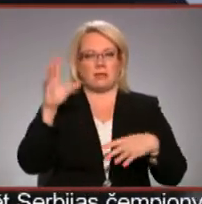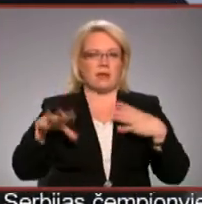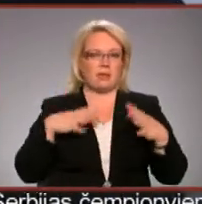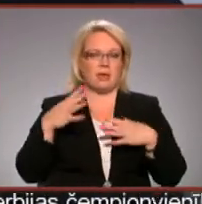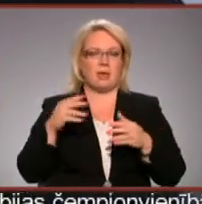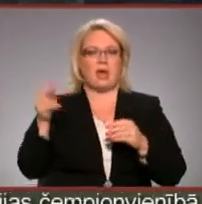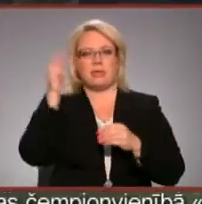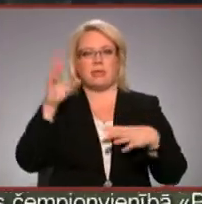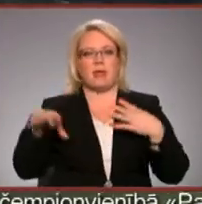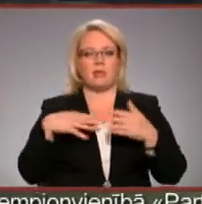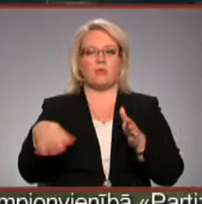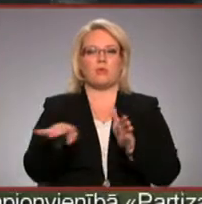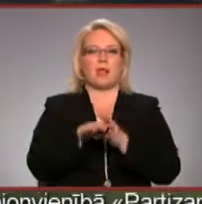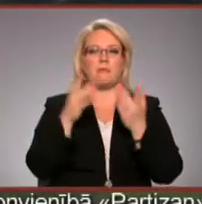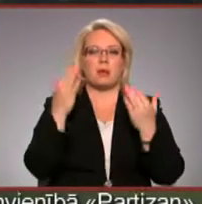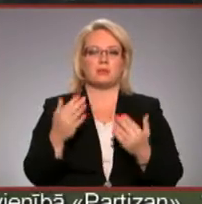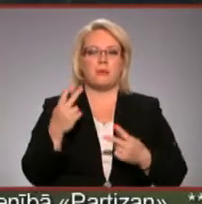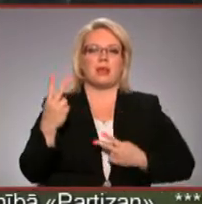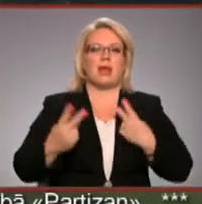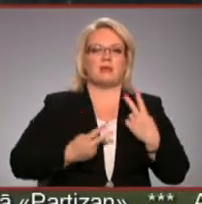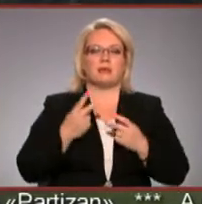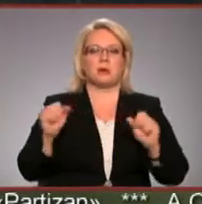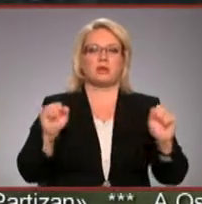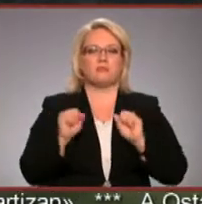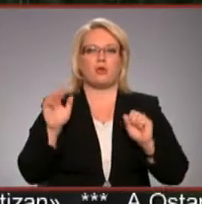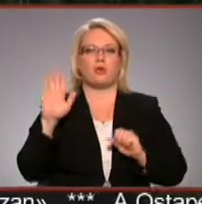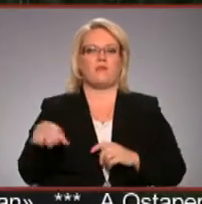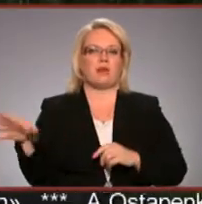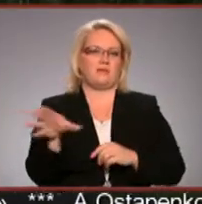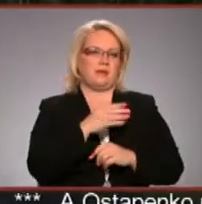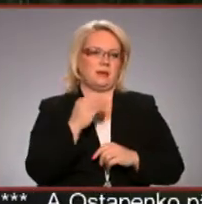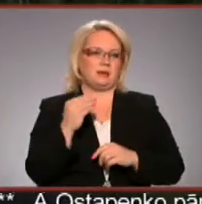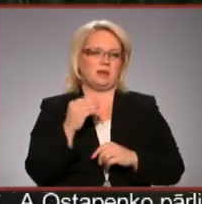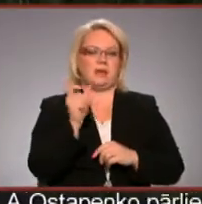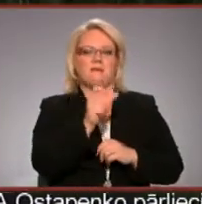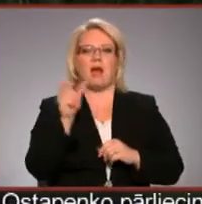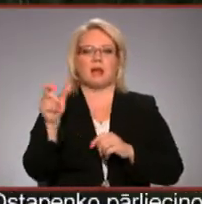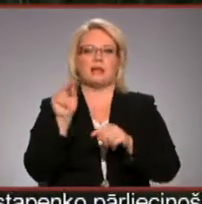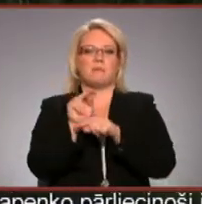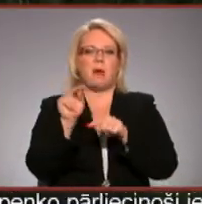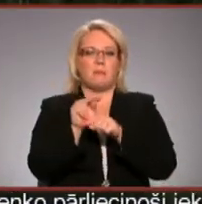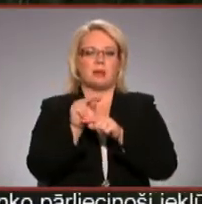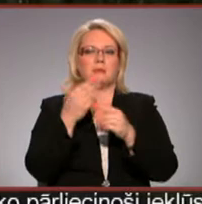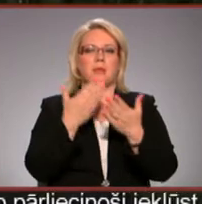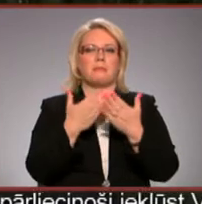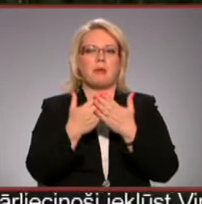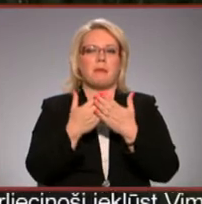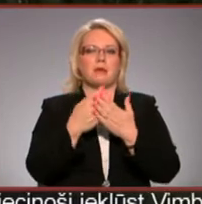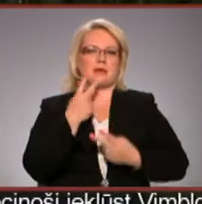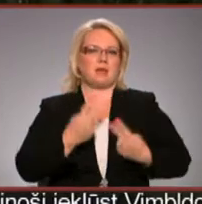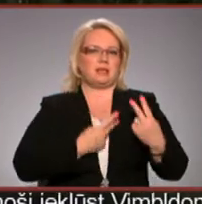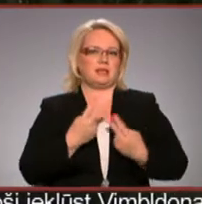Treniņu un dalīju pasākumā varētu kalpot par iedvesmu, ka sportot var visi. Vārdi pamāca, bet piemērs aizdedziņi, iededziņi.